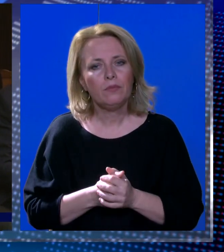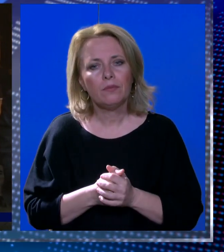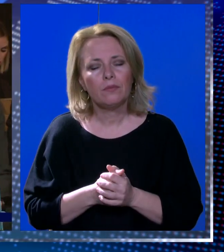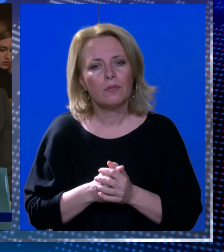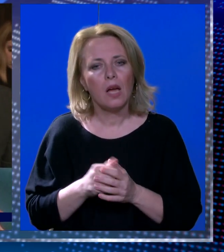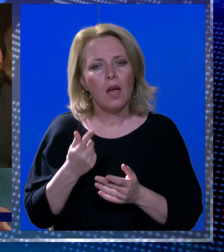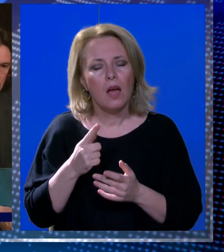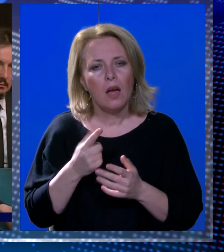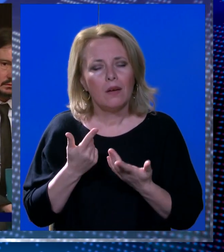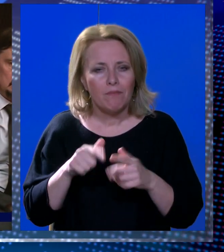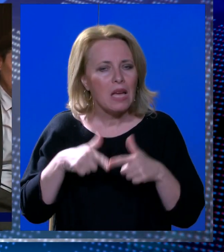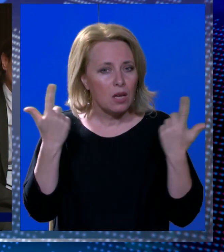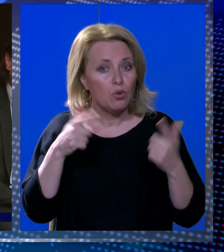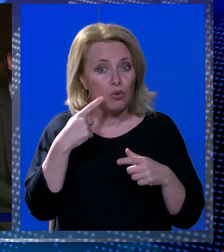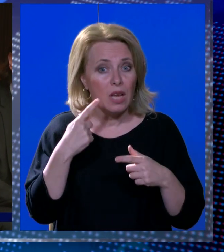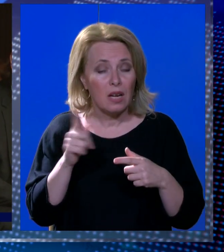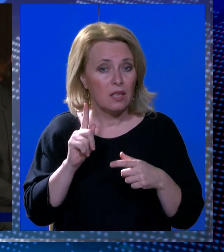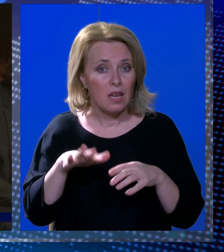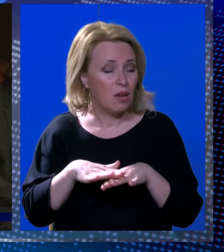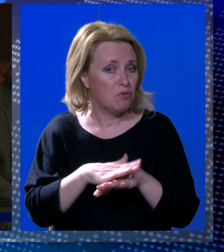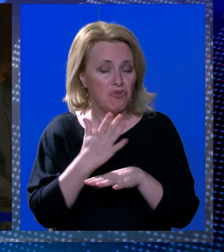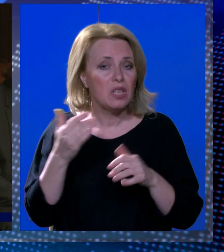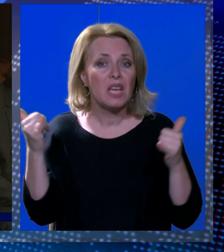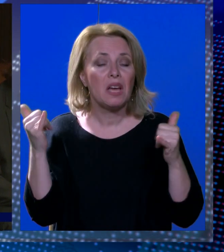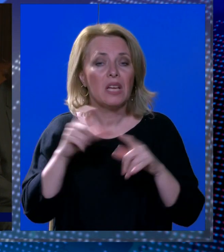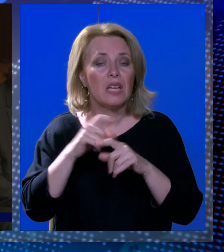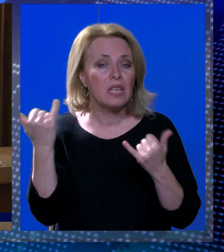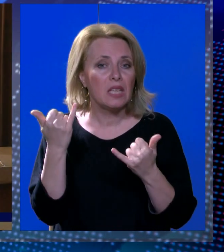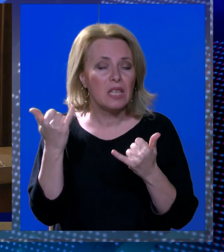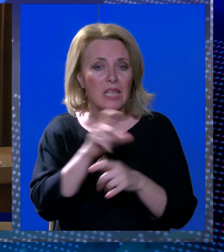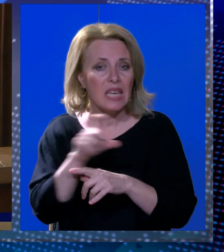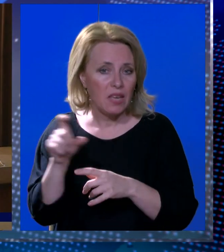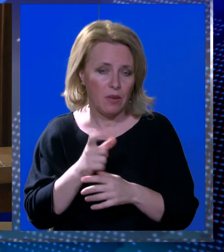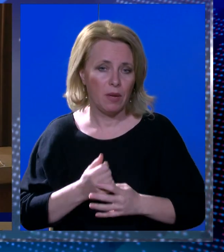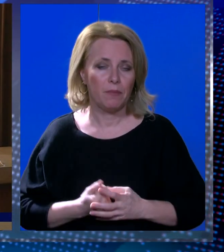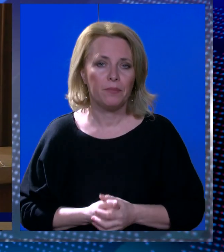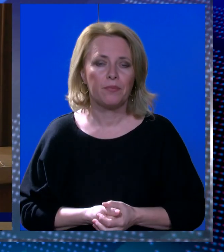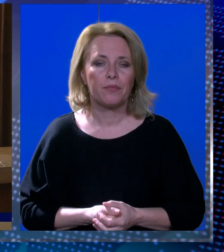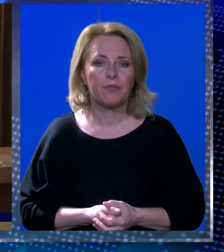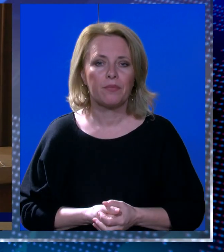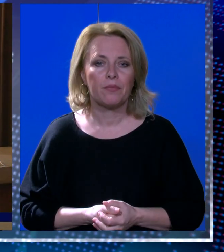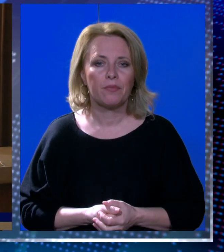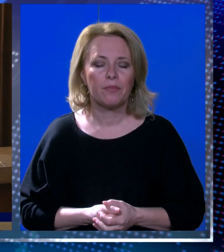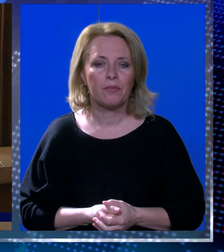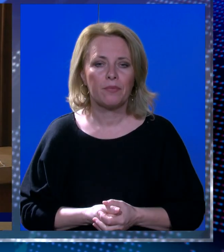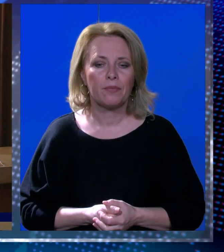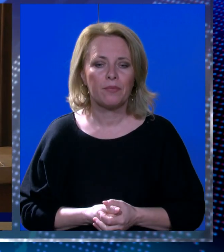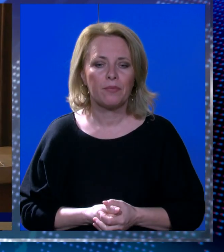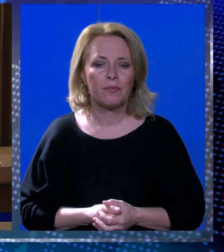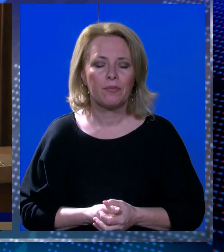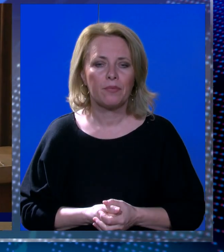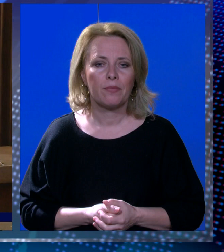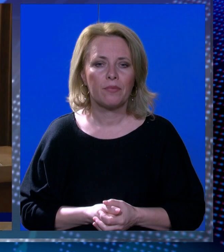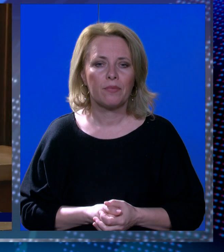kao pravne osobe, vrlo su se jasno izjasnili da nisu krivi. Ne, ne smatraju se krivi. Izvolite sjesti.